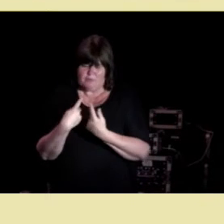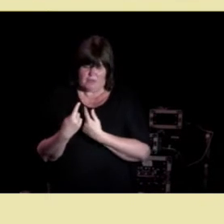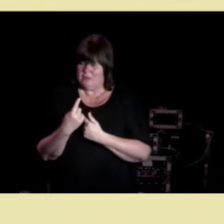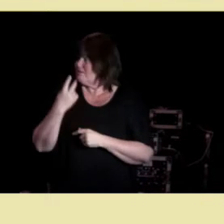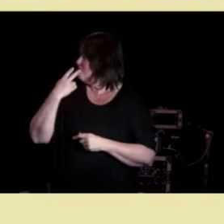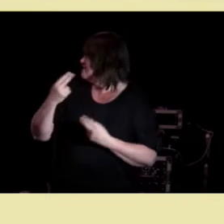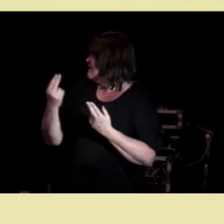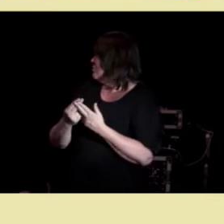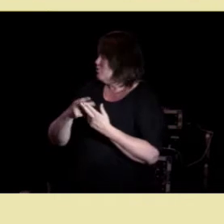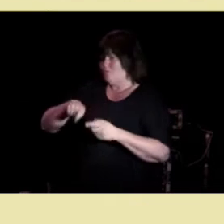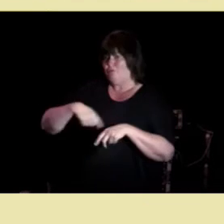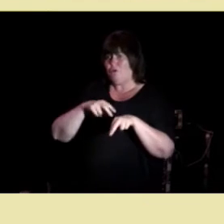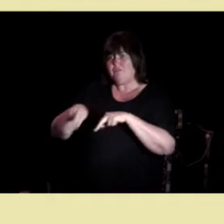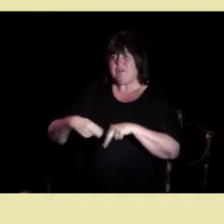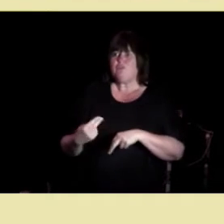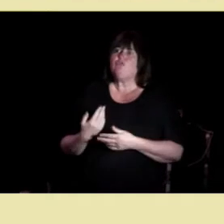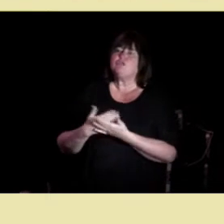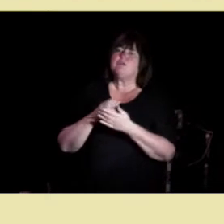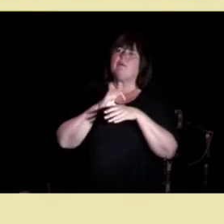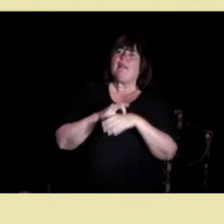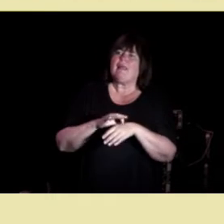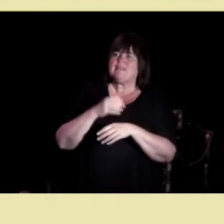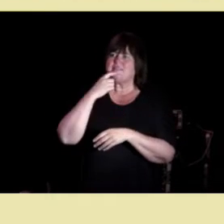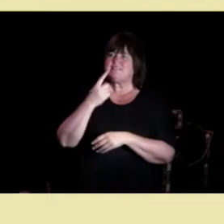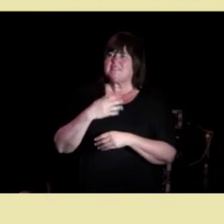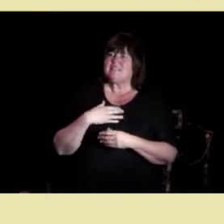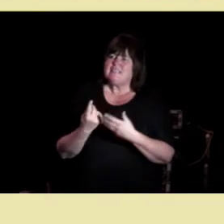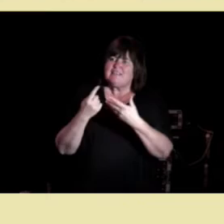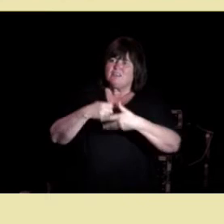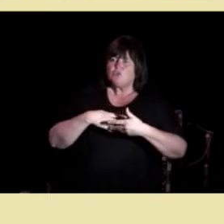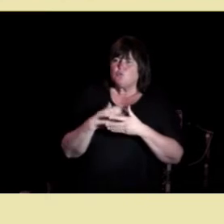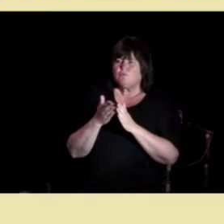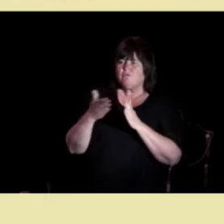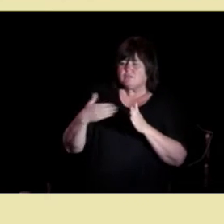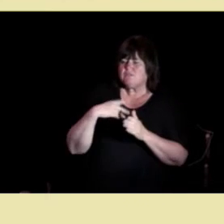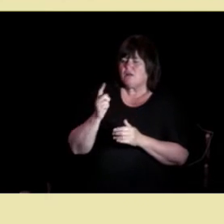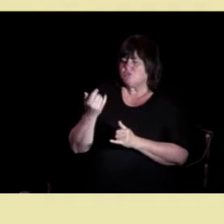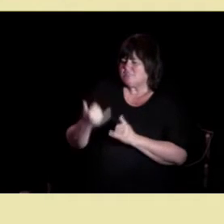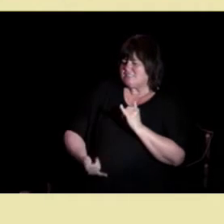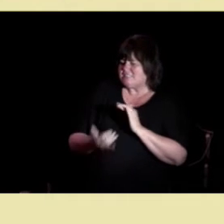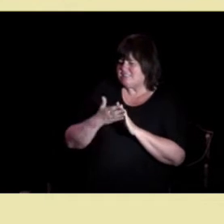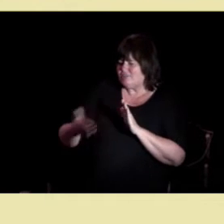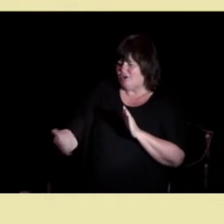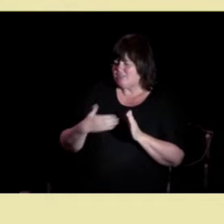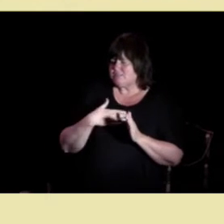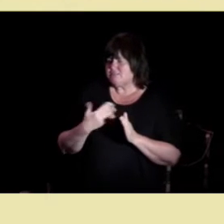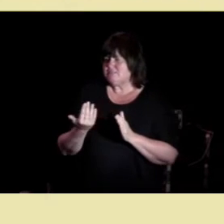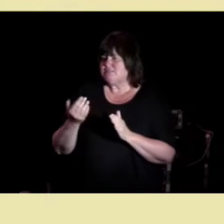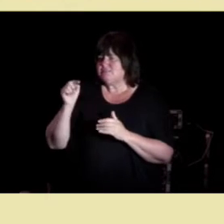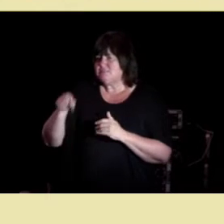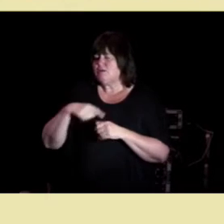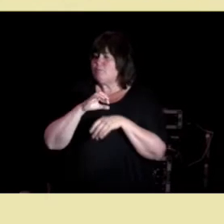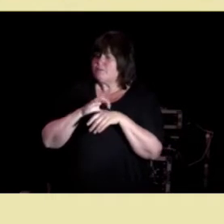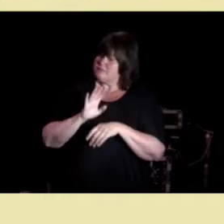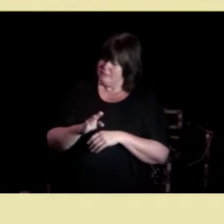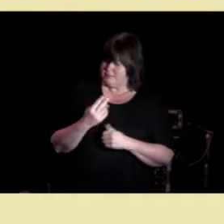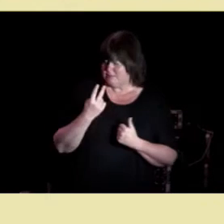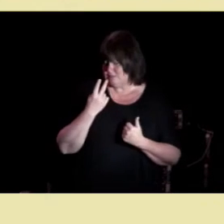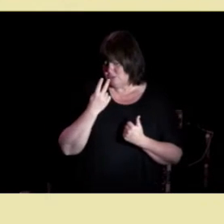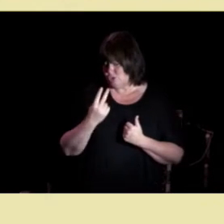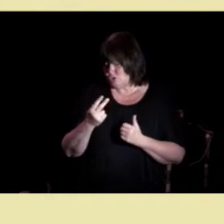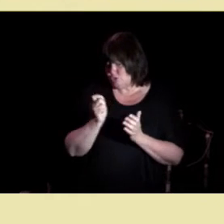også på våre videoer legen sier for eksempel i denne integrasjonsfasen altså den siste fasen hvor pasientens synspunkter er hørt